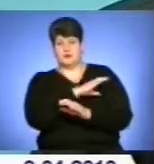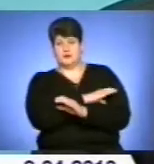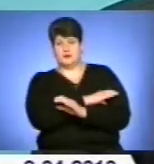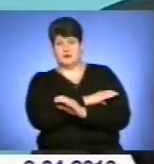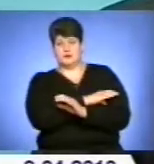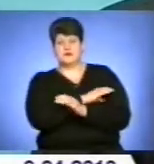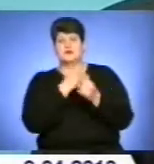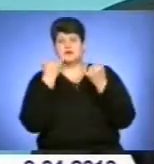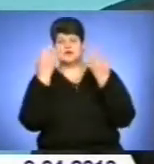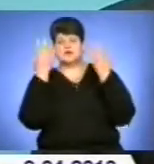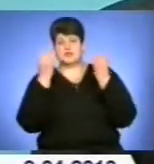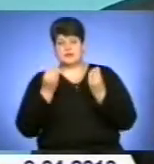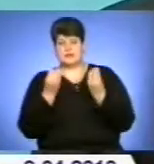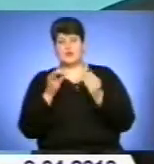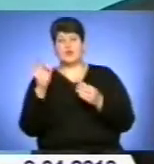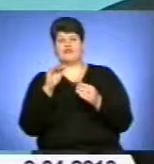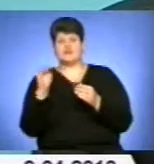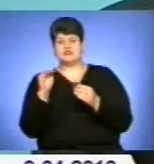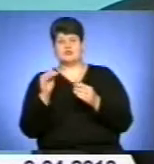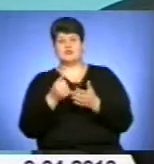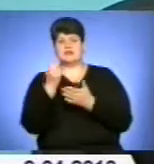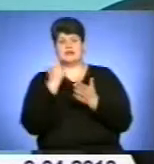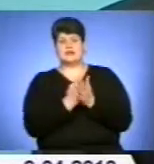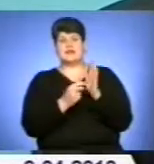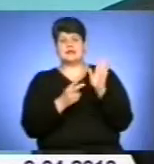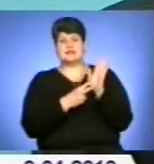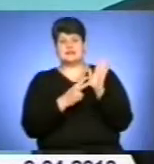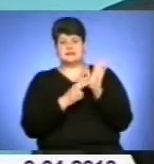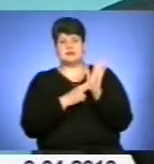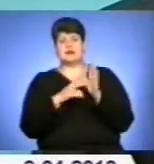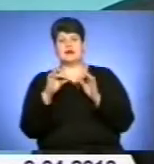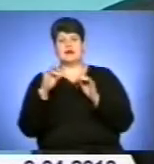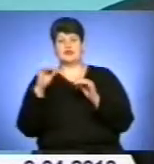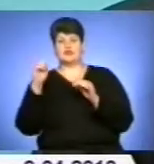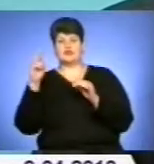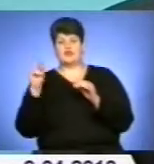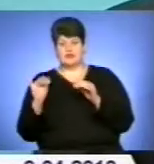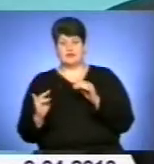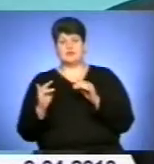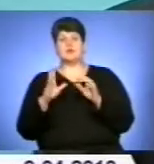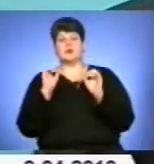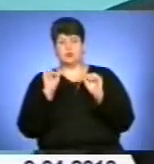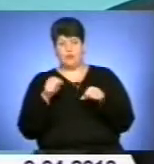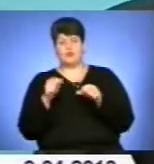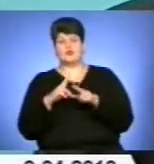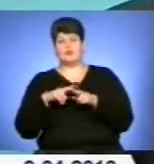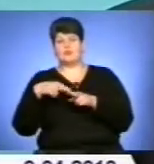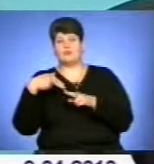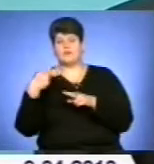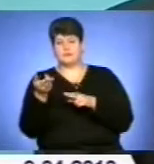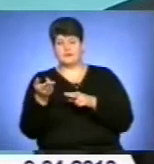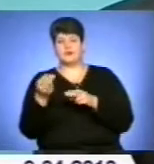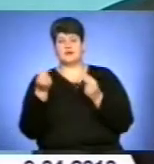На сьогоднішній день офіційно затверджено сім базових діючих гривень або молекул, по яких бішкодування або проводиться